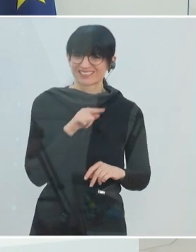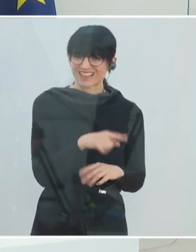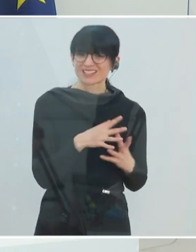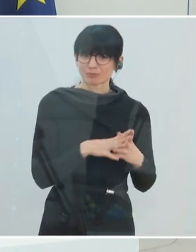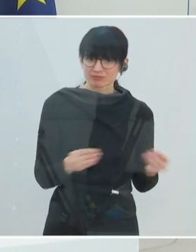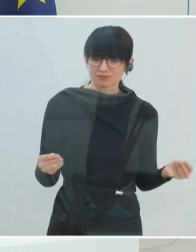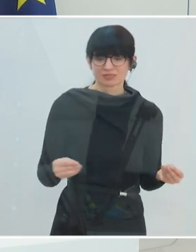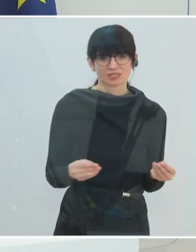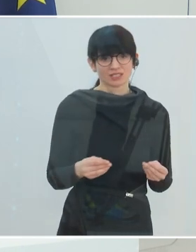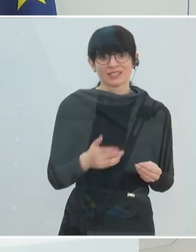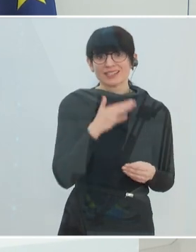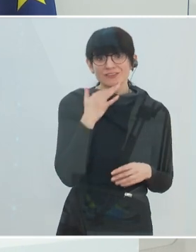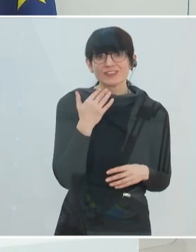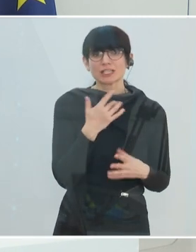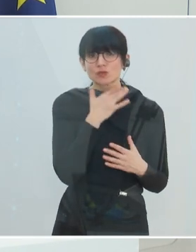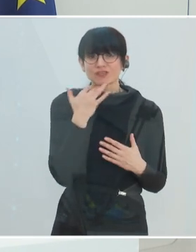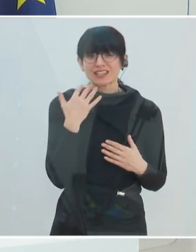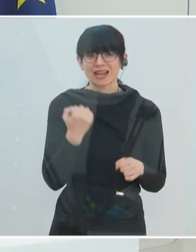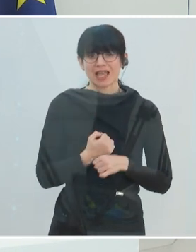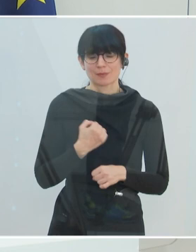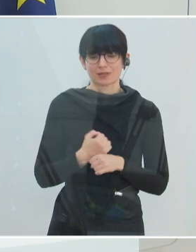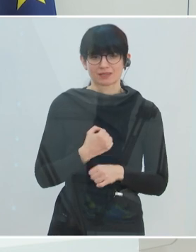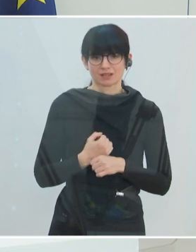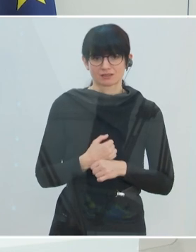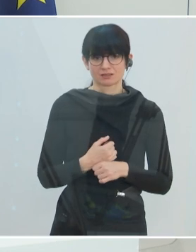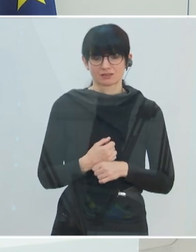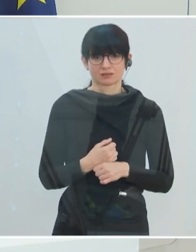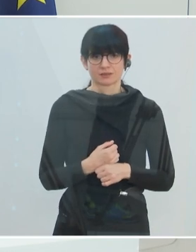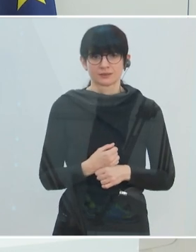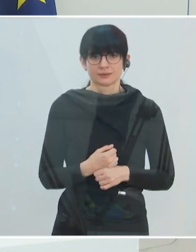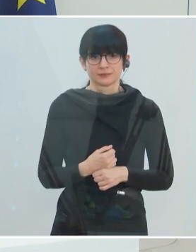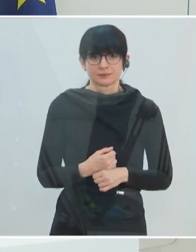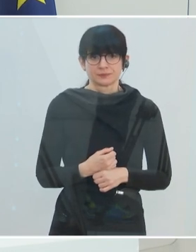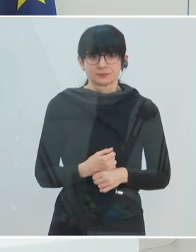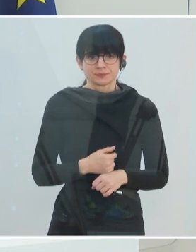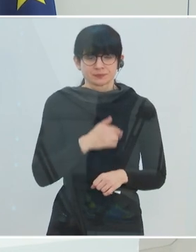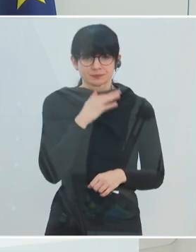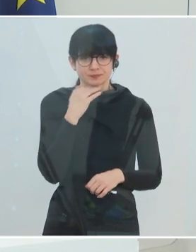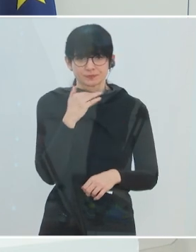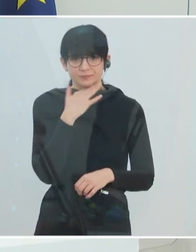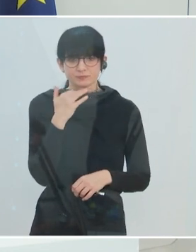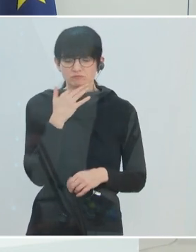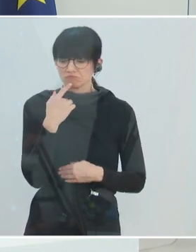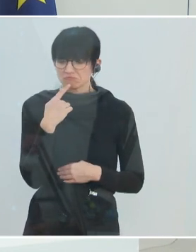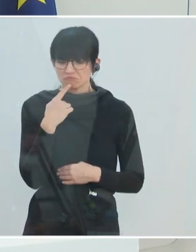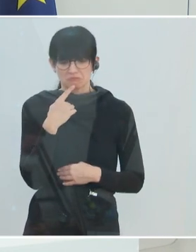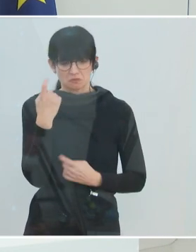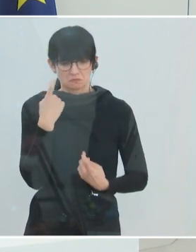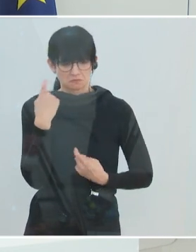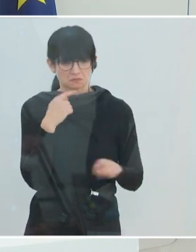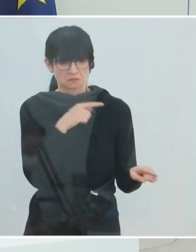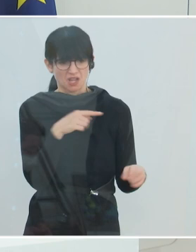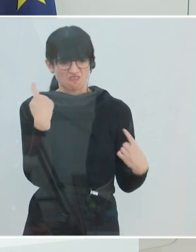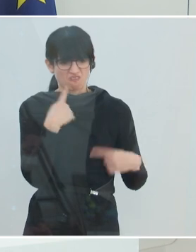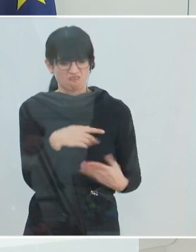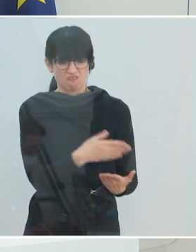dass sie viel zu viel arbeiten. Die meisten Arbeitgeber haben ja die Befürchtung, dass jetzt alle zu Hause nur herumliegen und gar